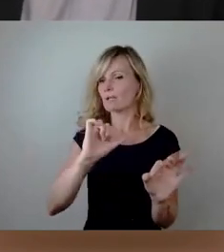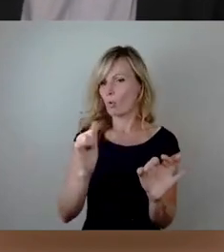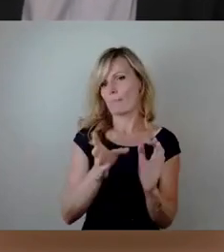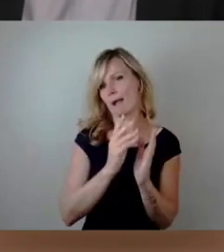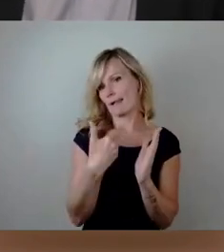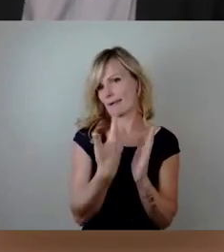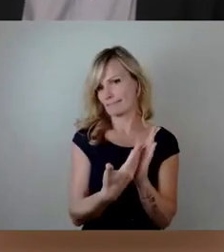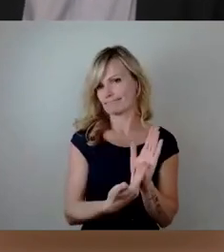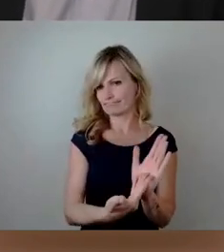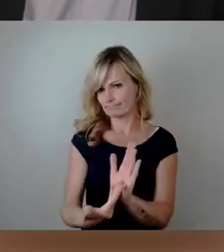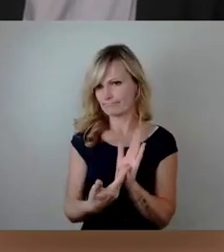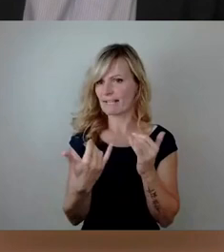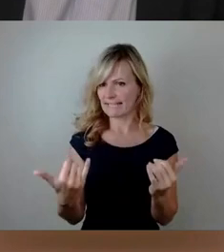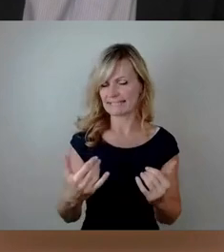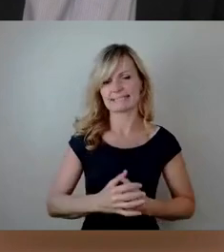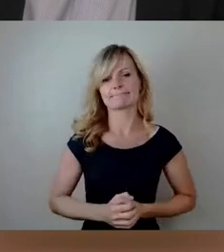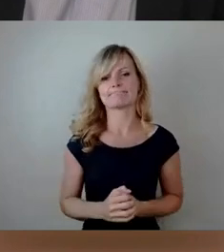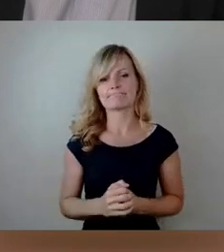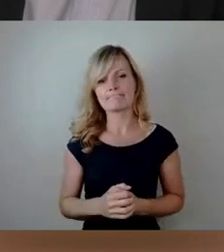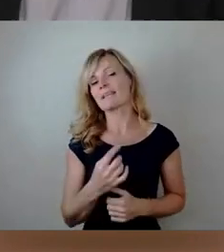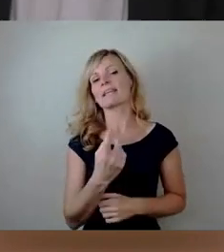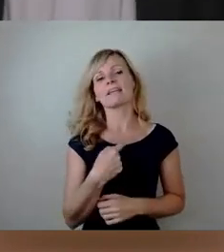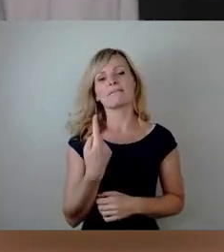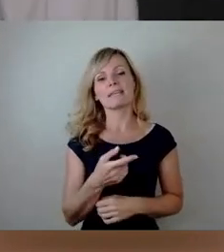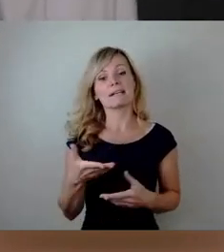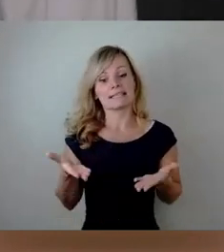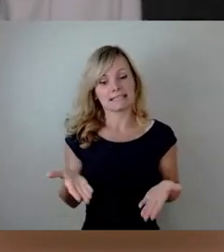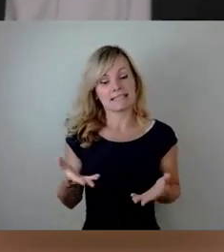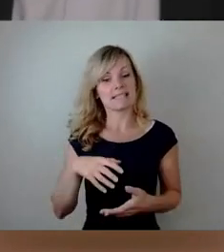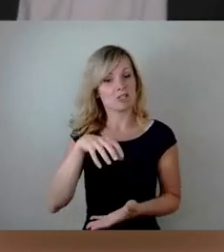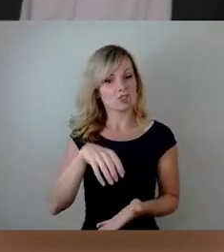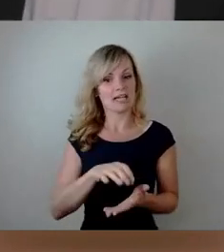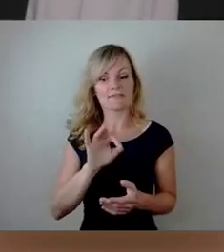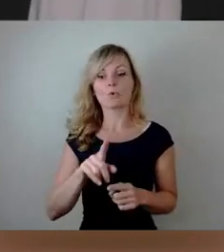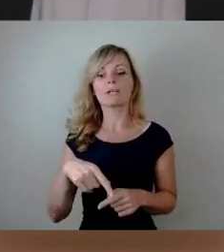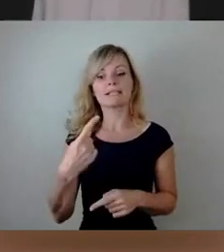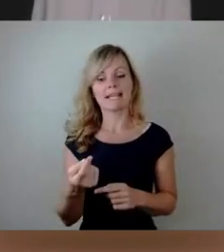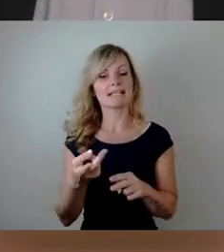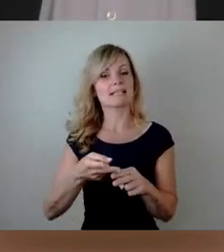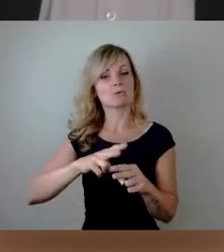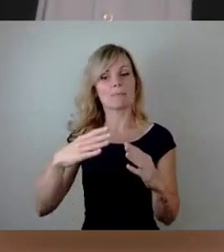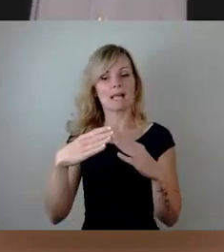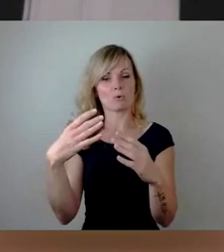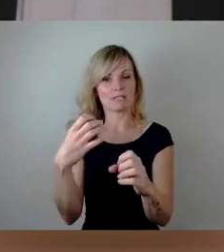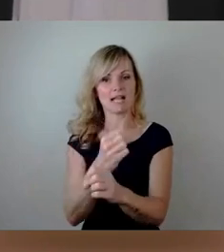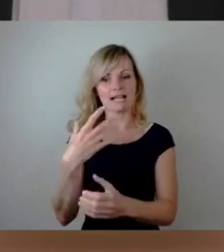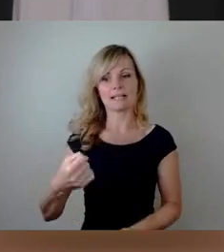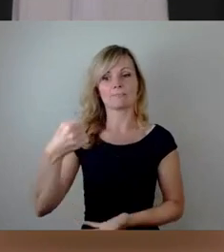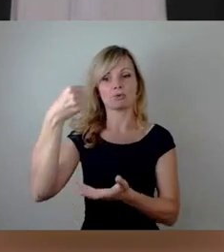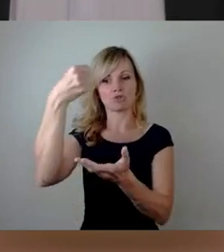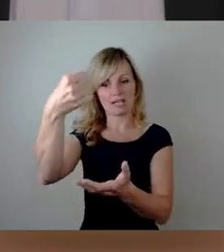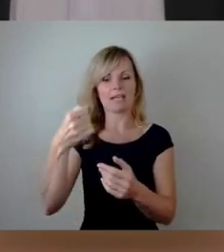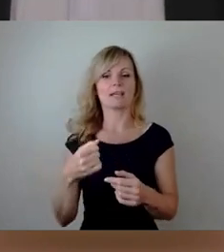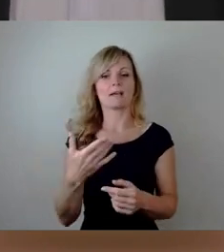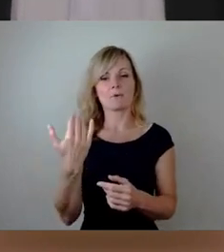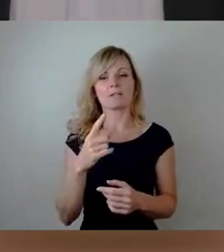Wir haben in dieser Stadt für den nächsten Doppelhaushalt ein jährliches Budget von ungefähr 2